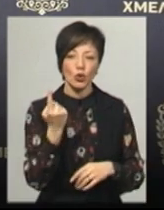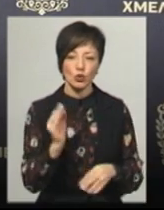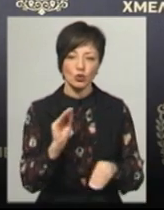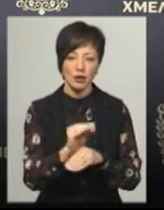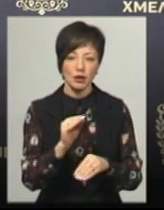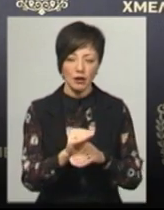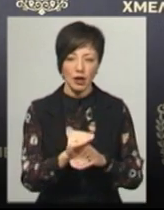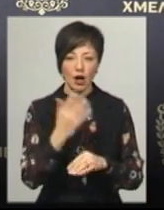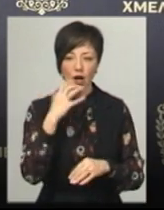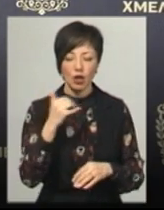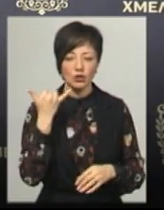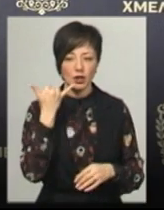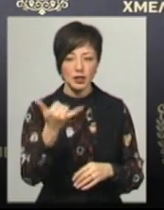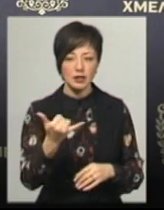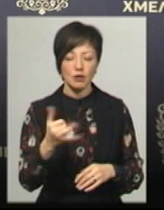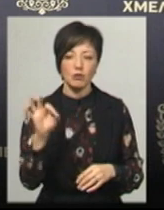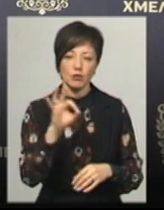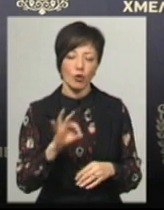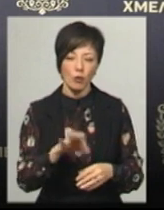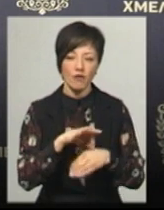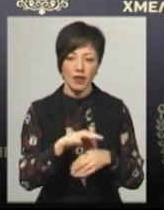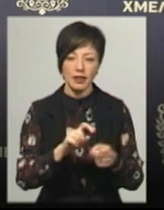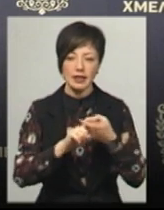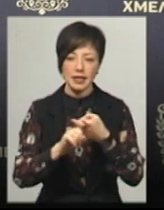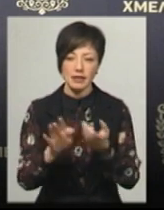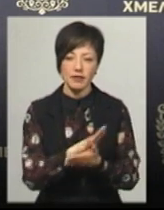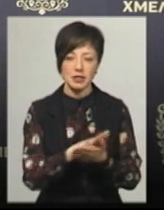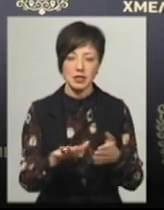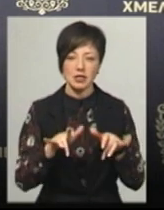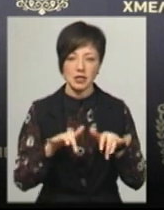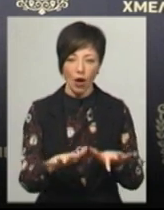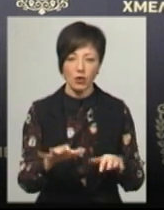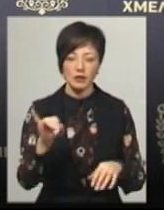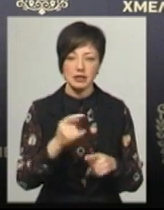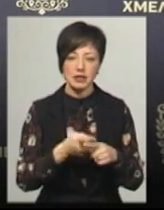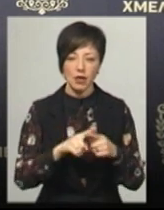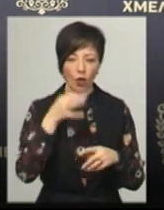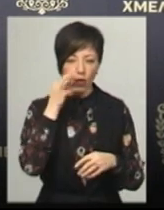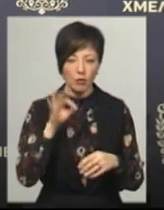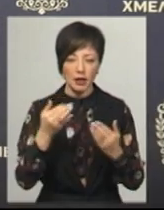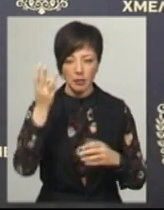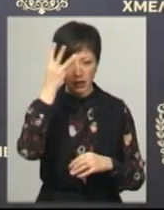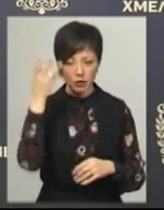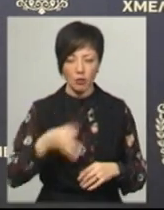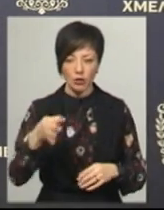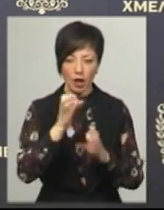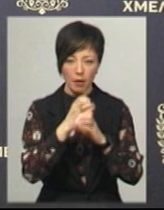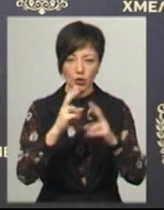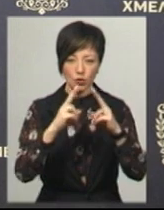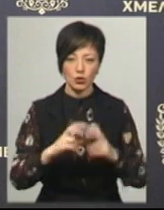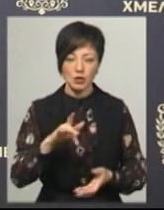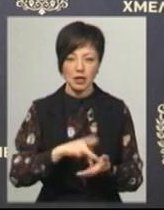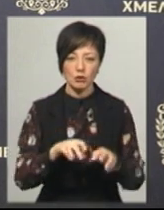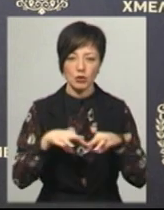додаткової гарячої лінії щодо проведення дезінфекційних засобів. І це вже є компетенцією Хмельницького обласного лабораторного